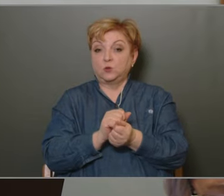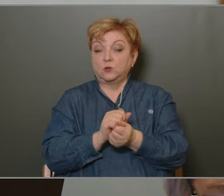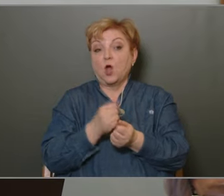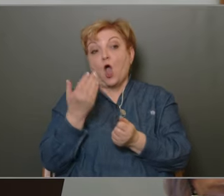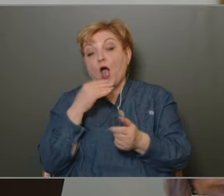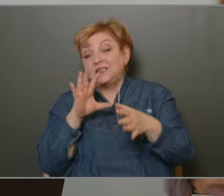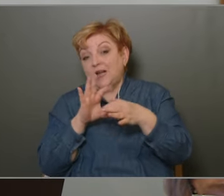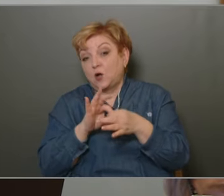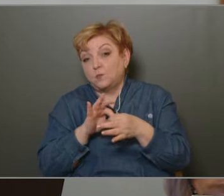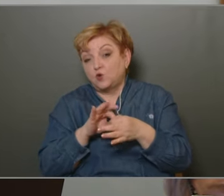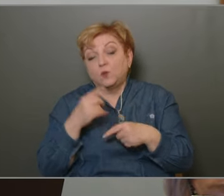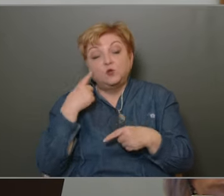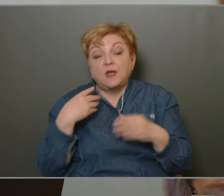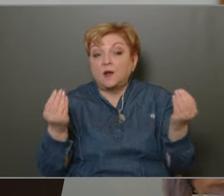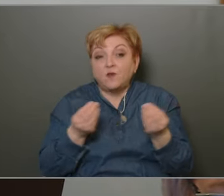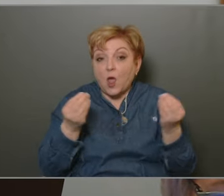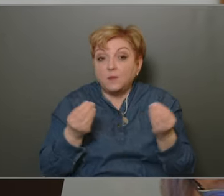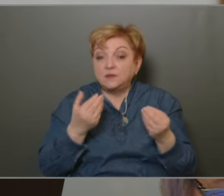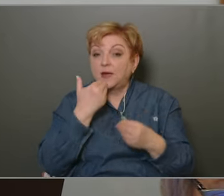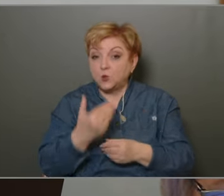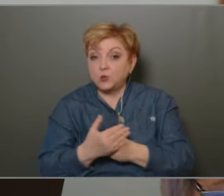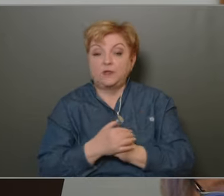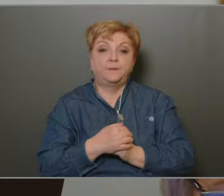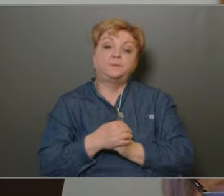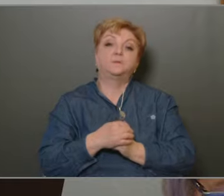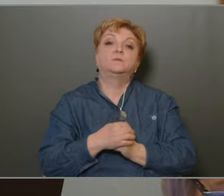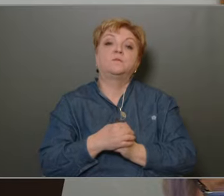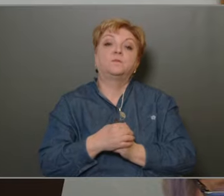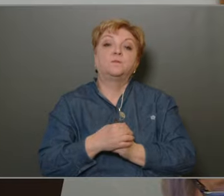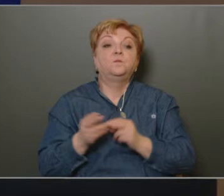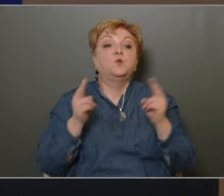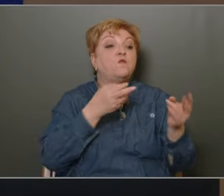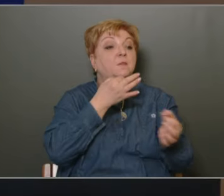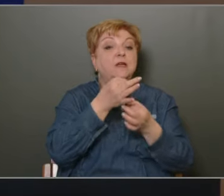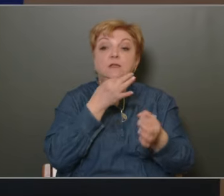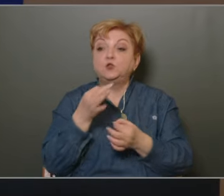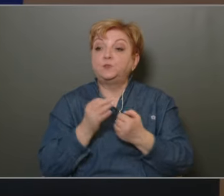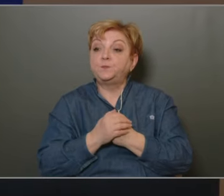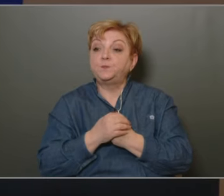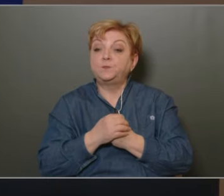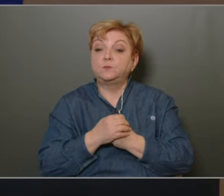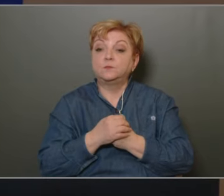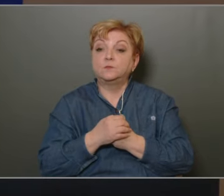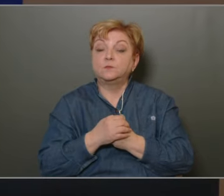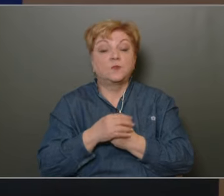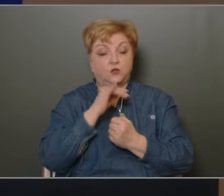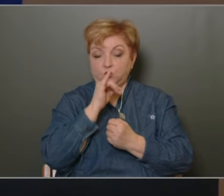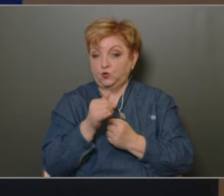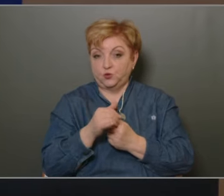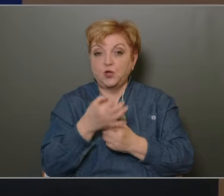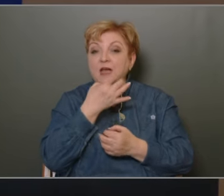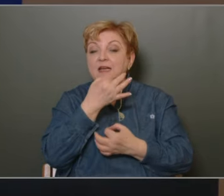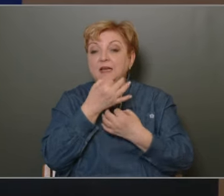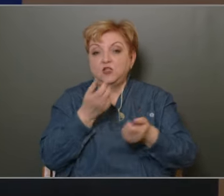esetleg ebben kapcsolatban tudnának mondani valamit, megköszönném További kérdés van-e? Nincs, akkor a